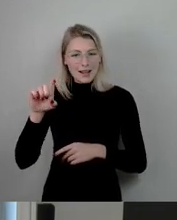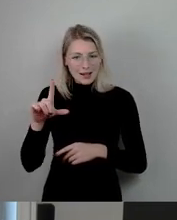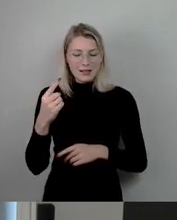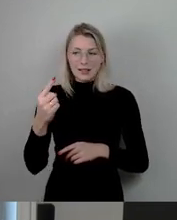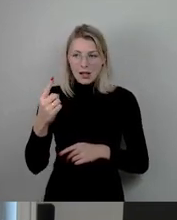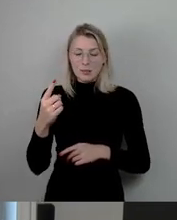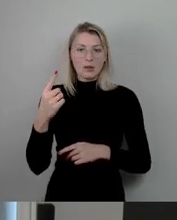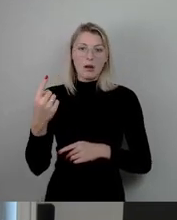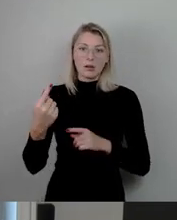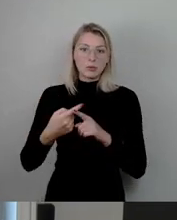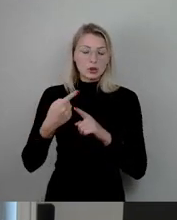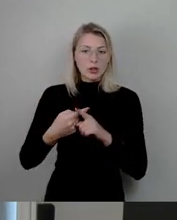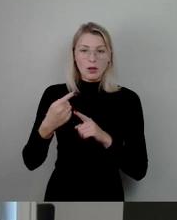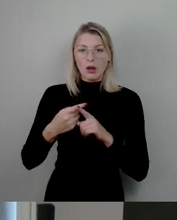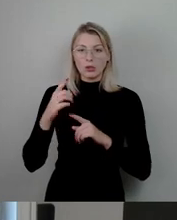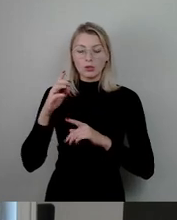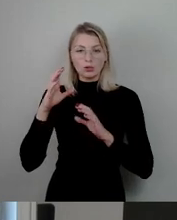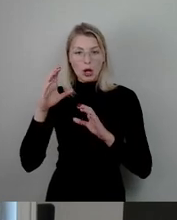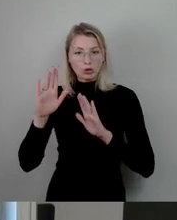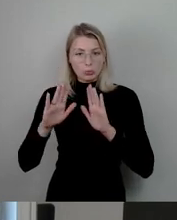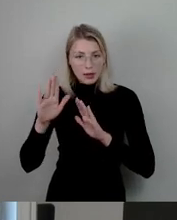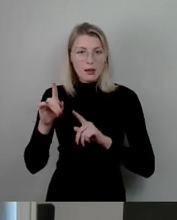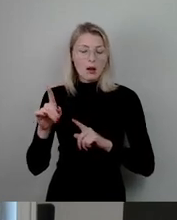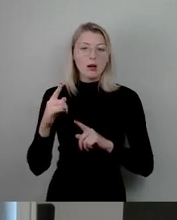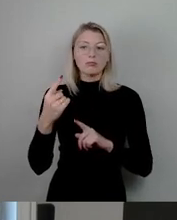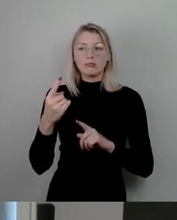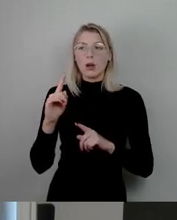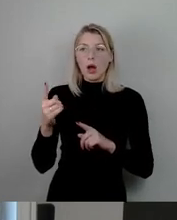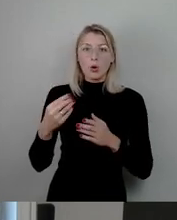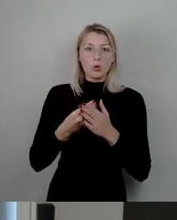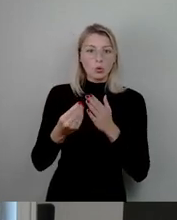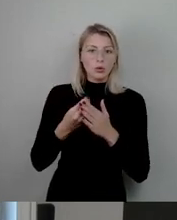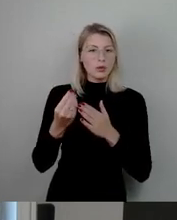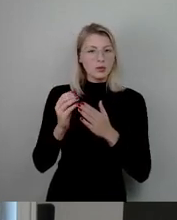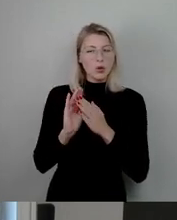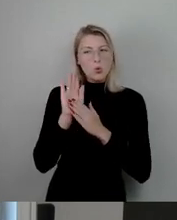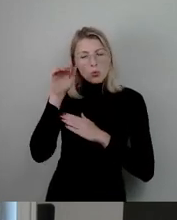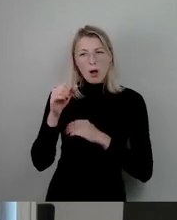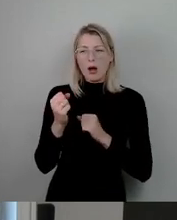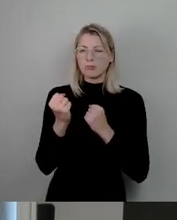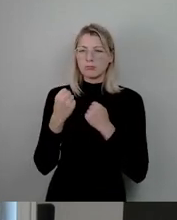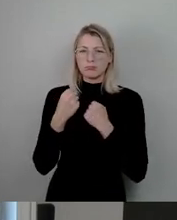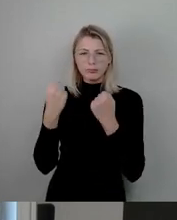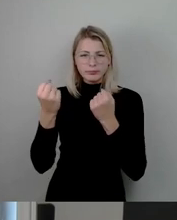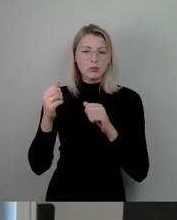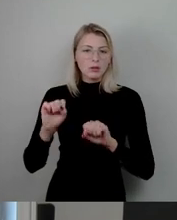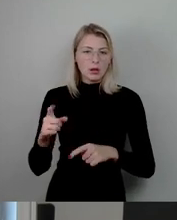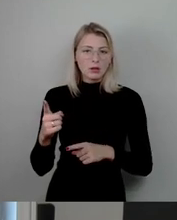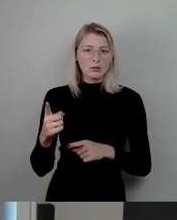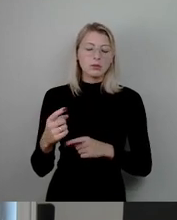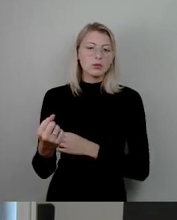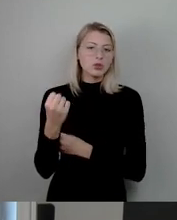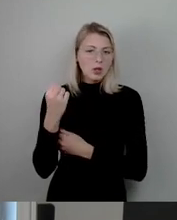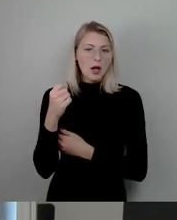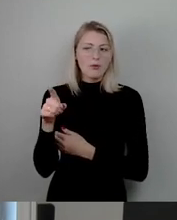Schauspieler, sondern ein Künstler, der die Grenzen der Kunst sprengt und neue Horizonte erkundet. Die Strahlkraft seines